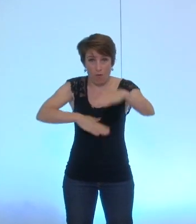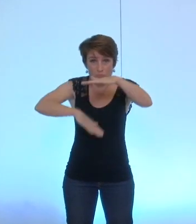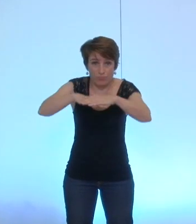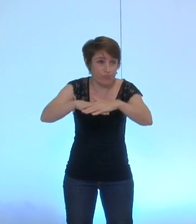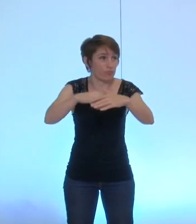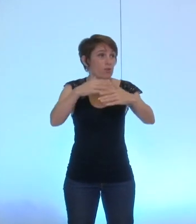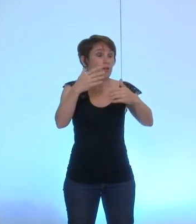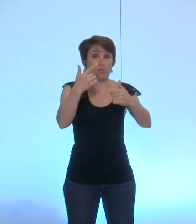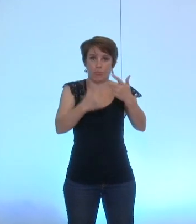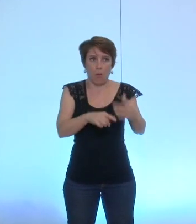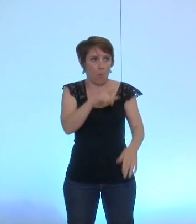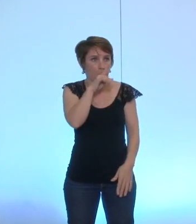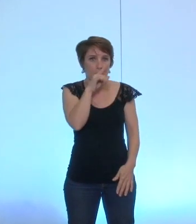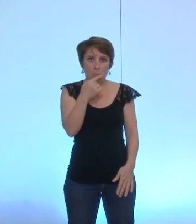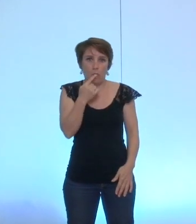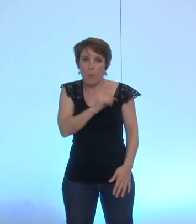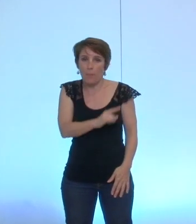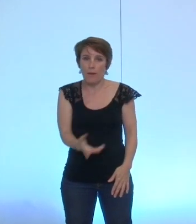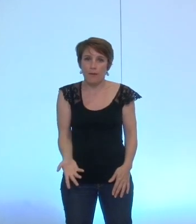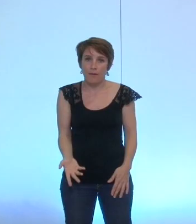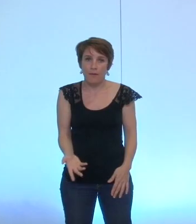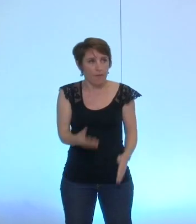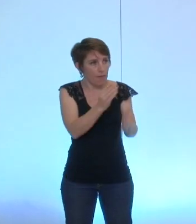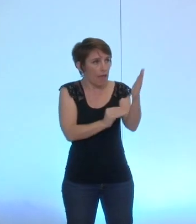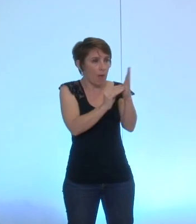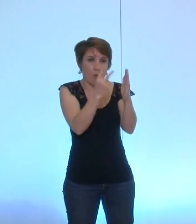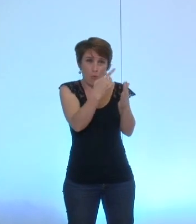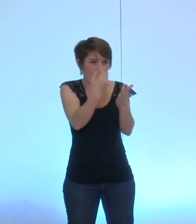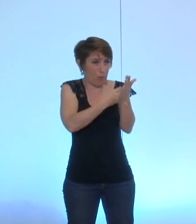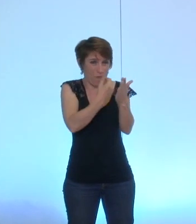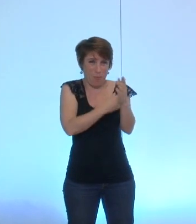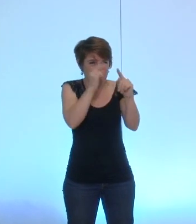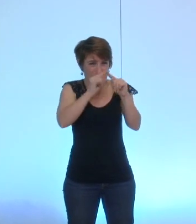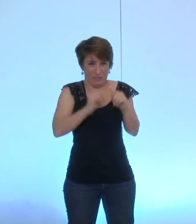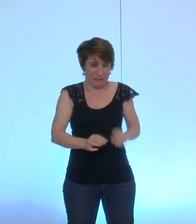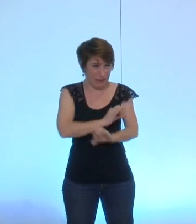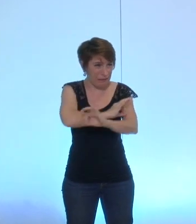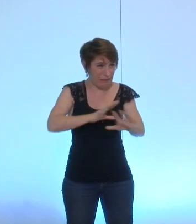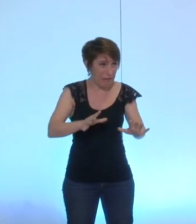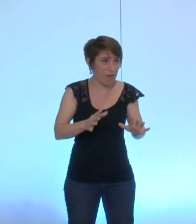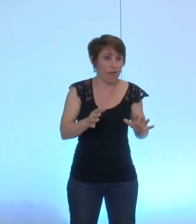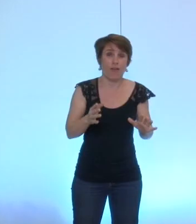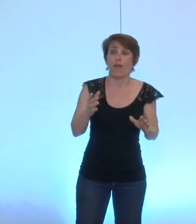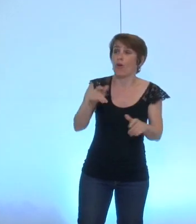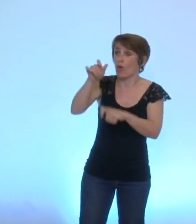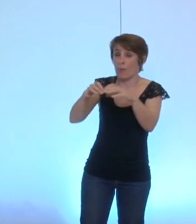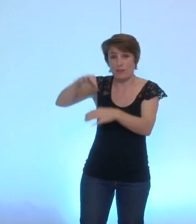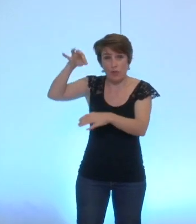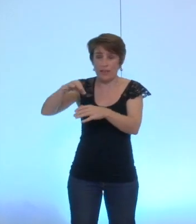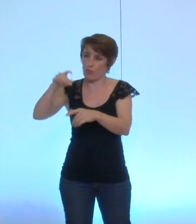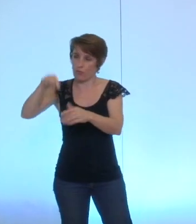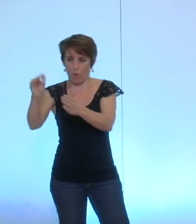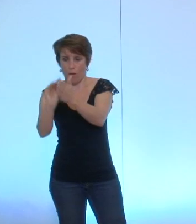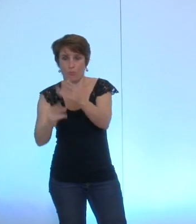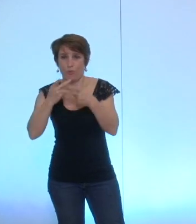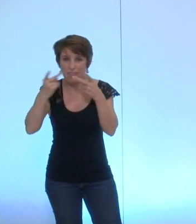des deux groupes qui y sont associés il ne précise pas à quelle déclaration d'intérêt nous faisons remplir à l'ensemble des élus c'est l